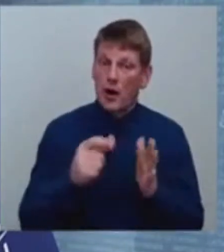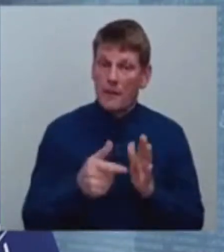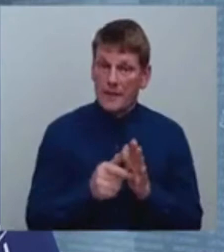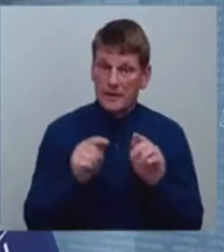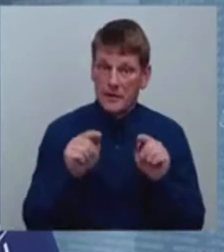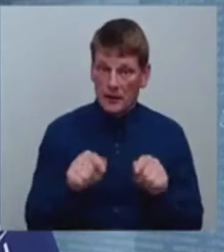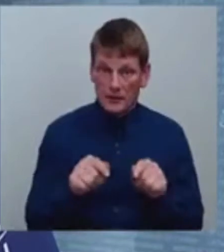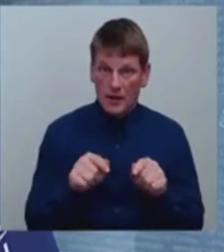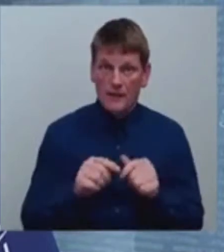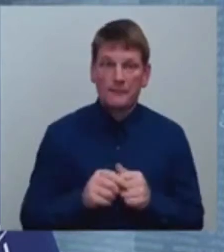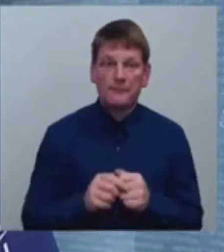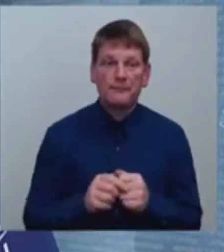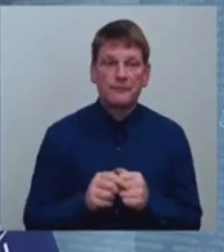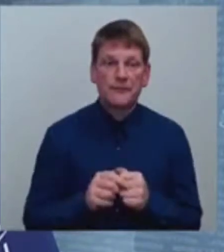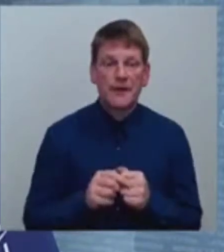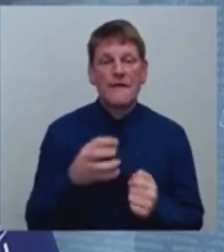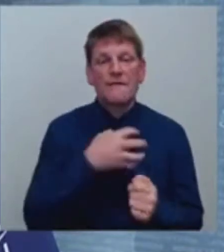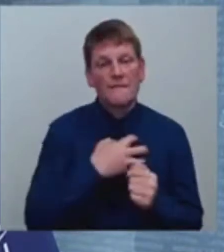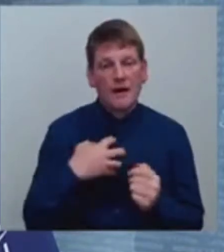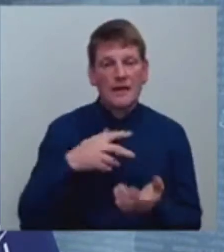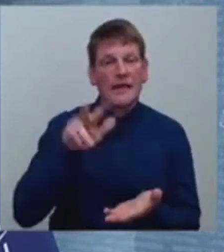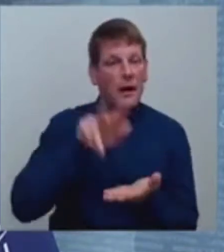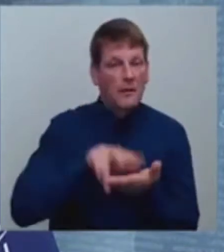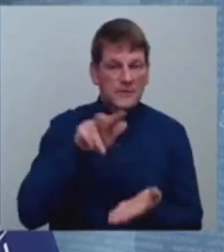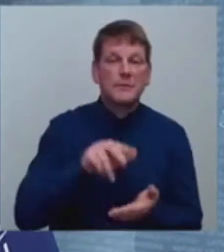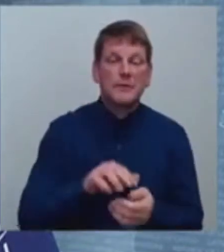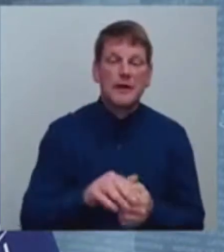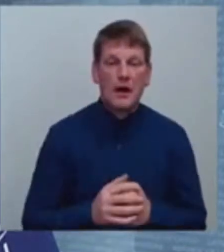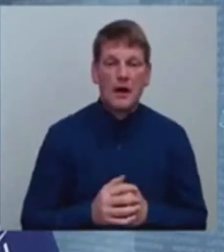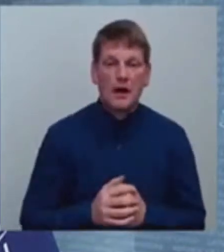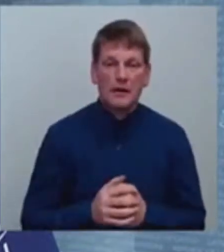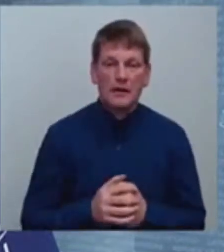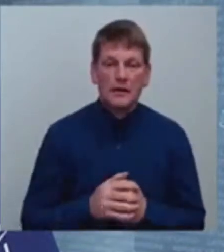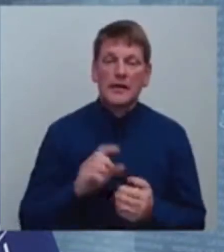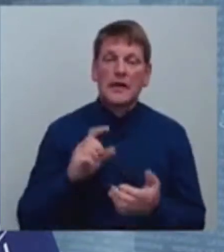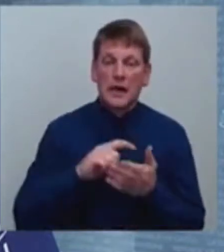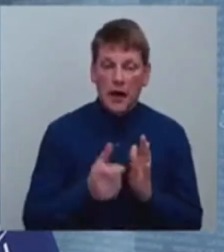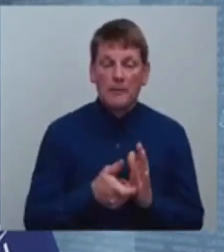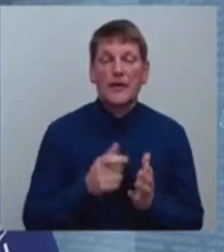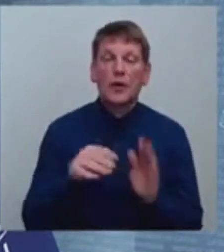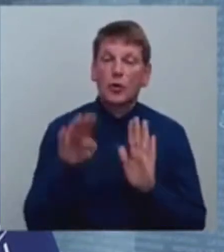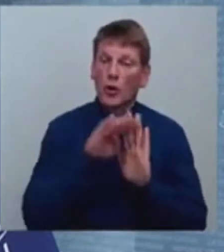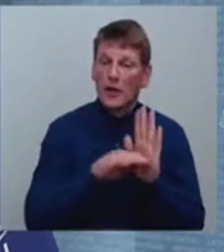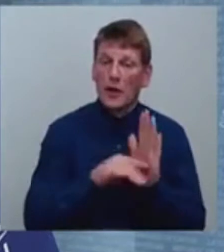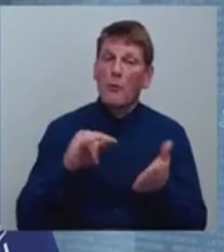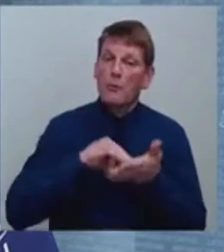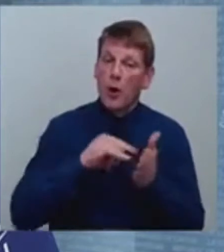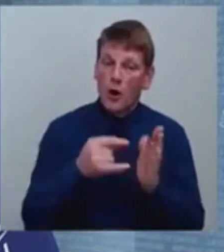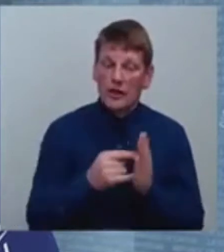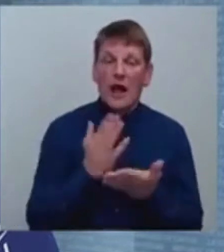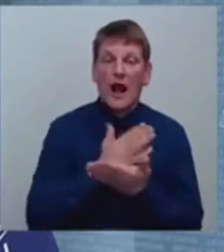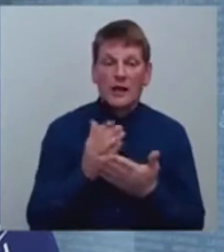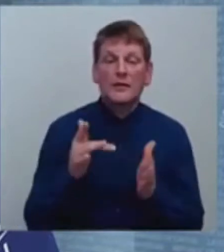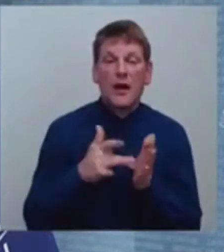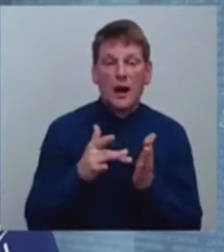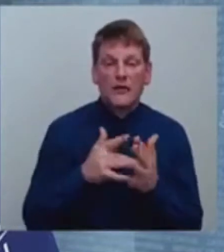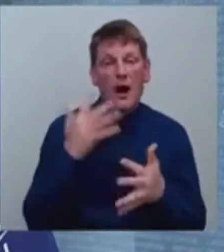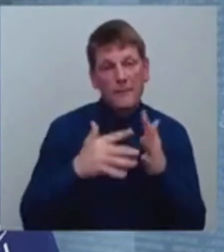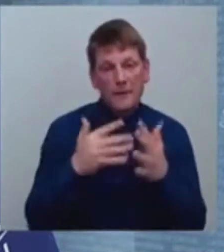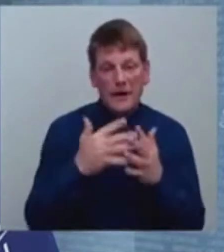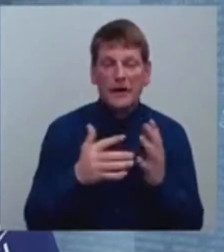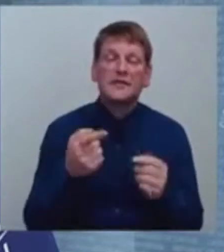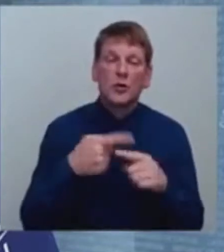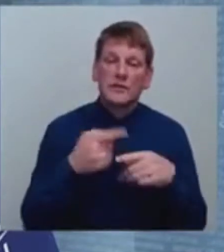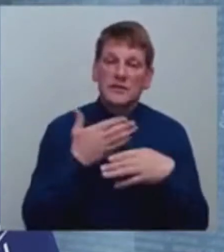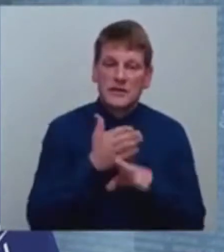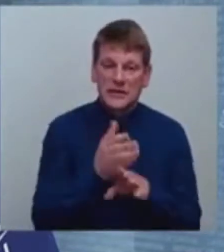valdība apsiprināja kabineta noteikumu projektu kārtība, kādā aprēķina un sadala valsts